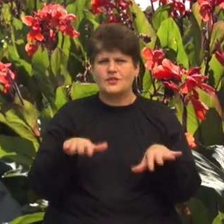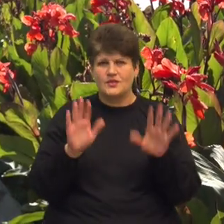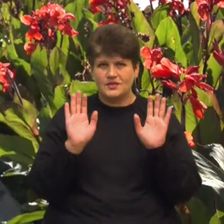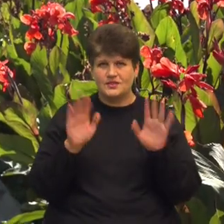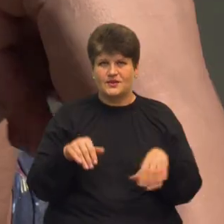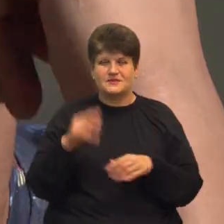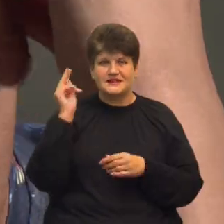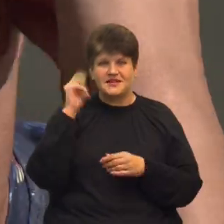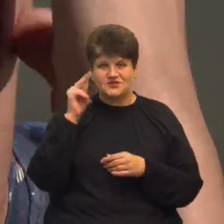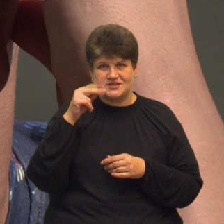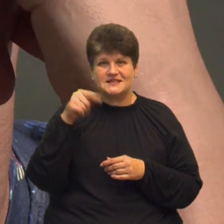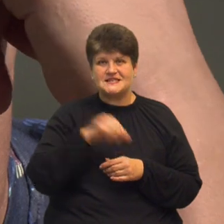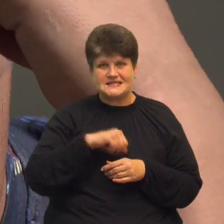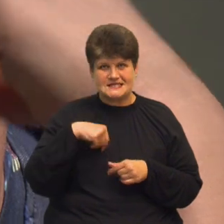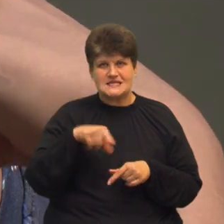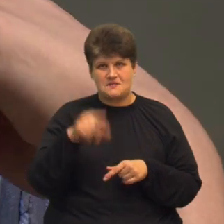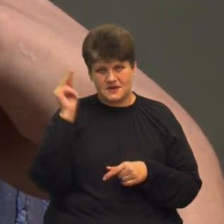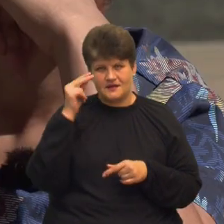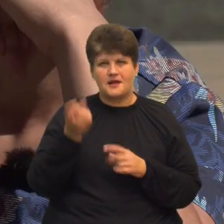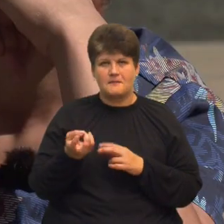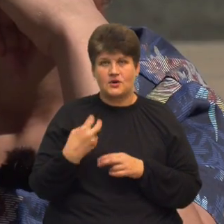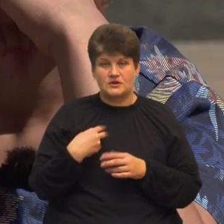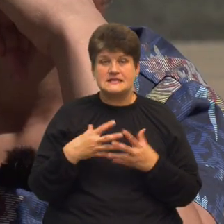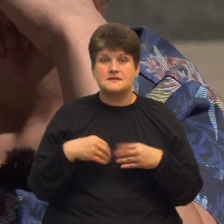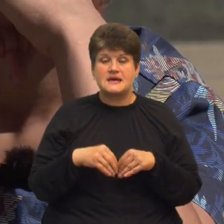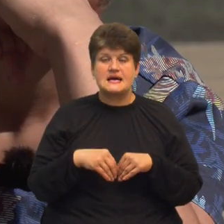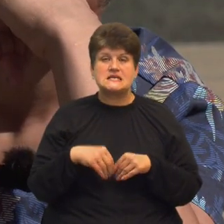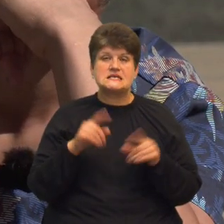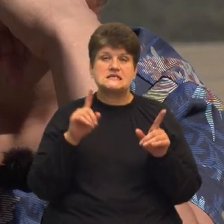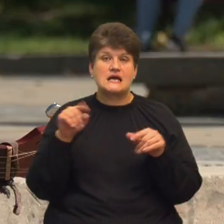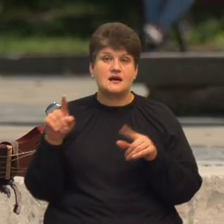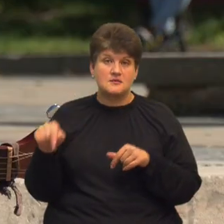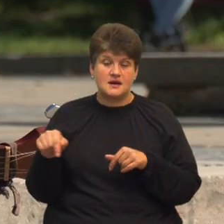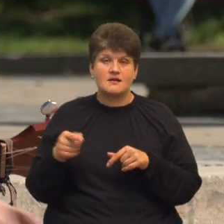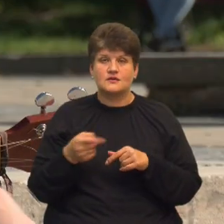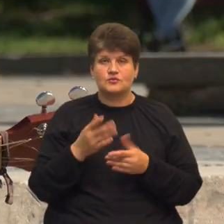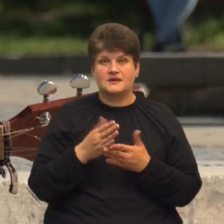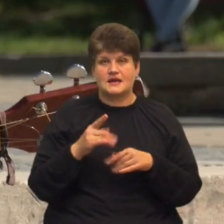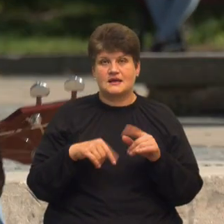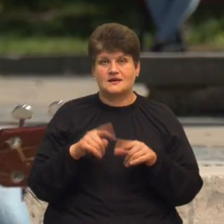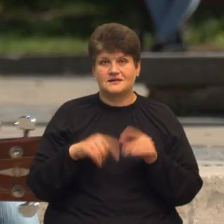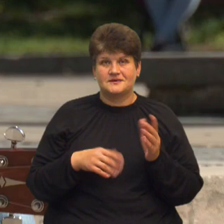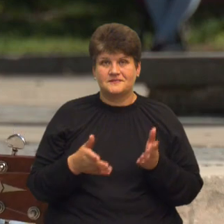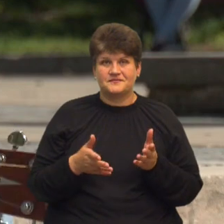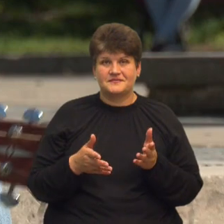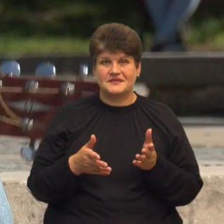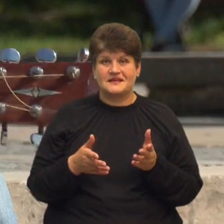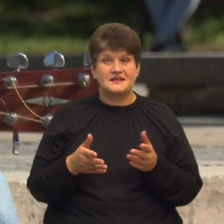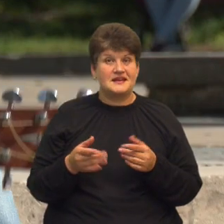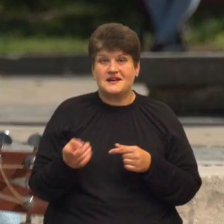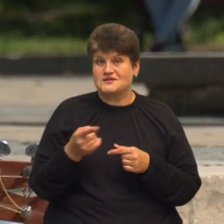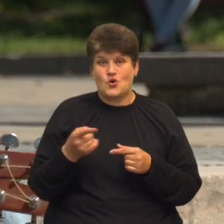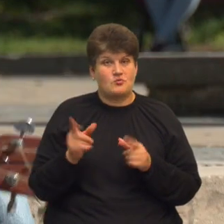грати, тоді приходьте. Його сім'я родом із Закарпаття, але Тернопіль, каже, став рідним. Хотів бити мене, я не піду з Тернополя.